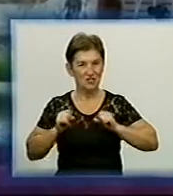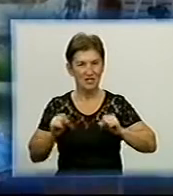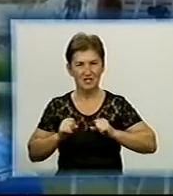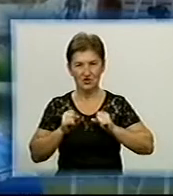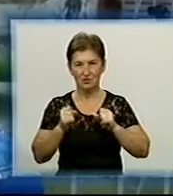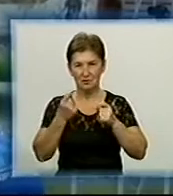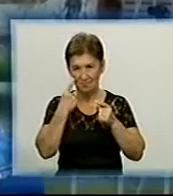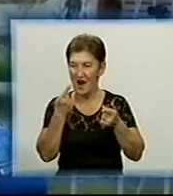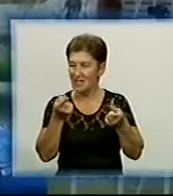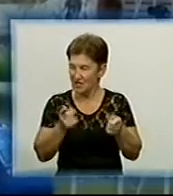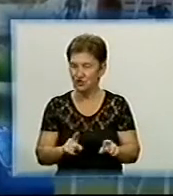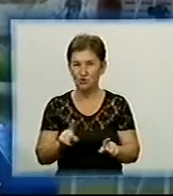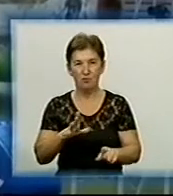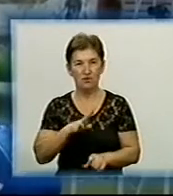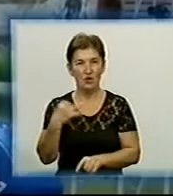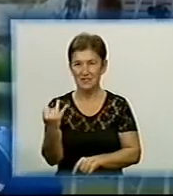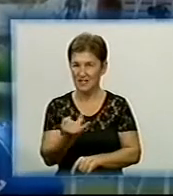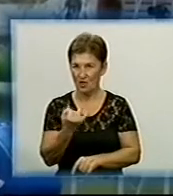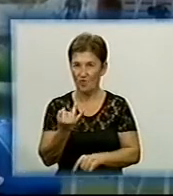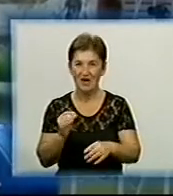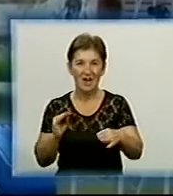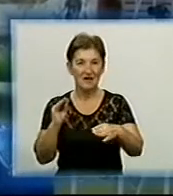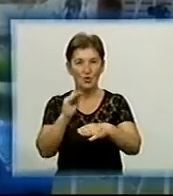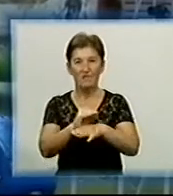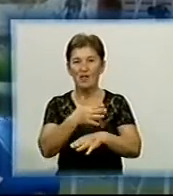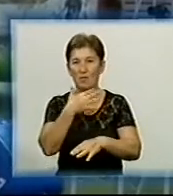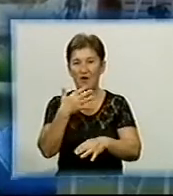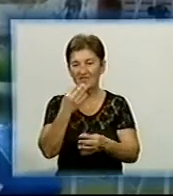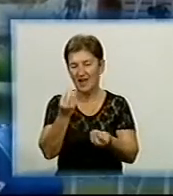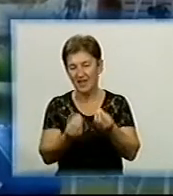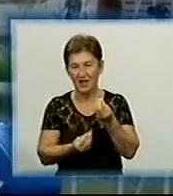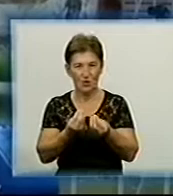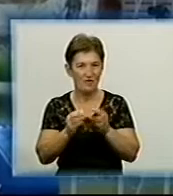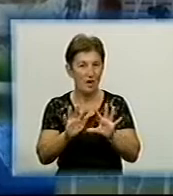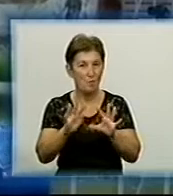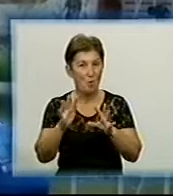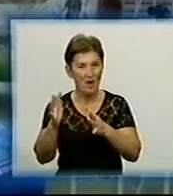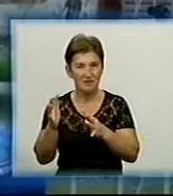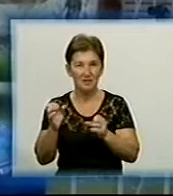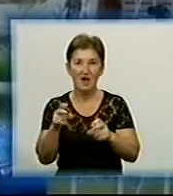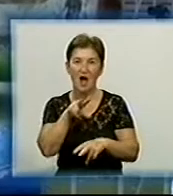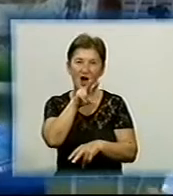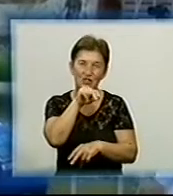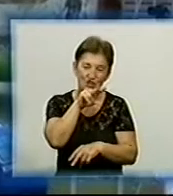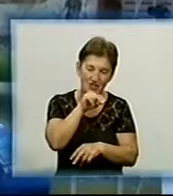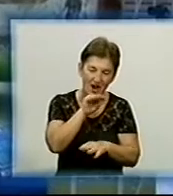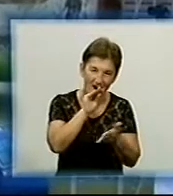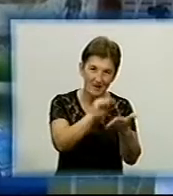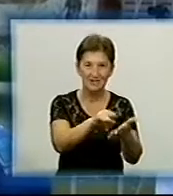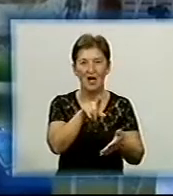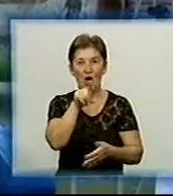реалістично, щоб було цікаво Добавили дуже багато ігрових моментів, таких як і каченята, і